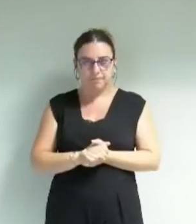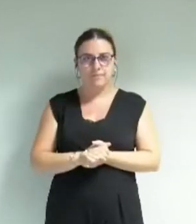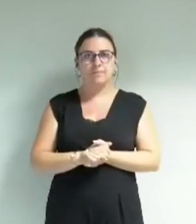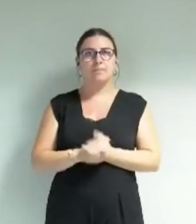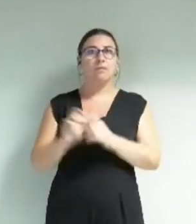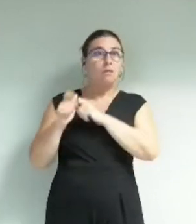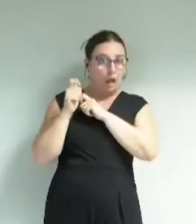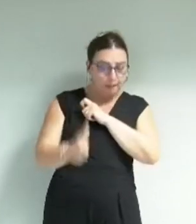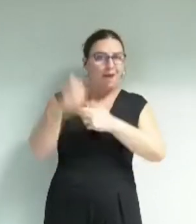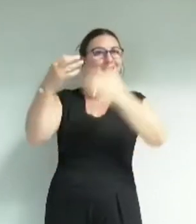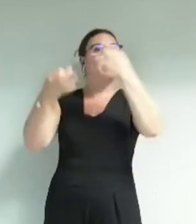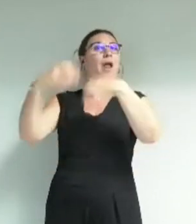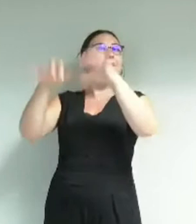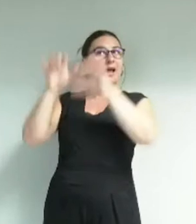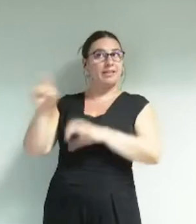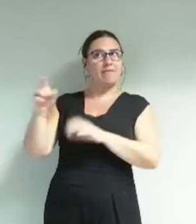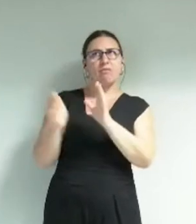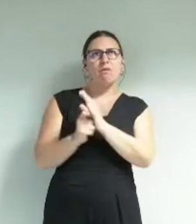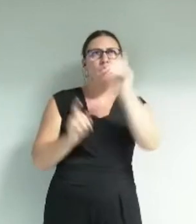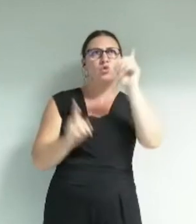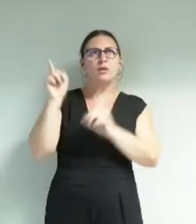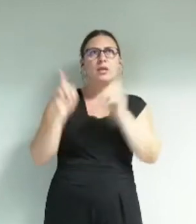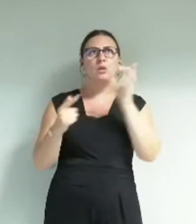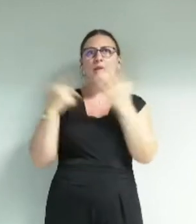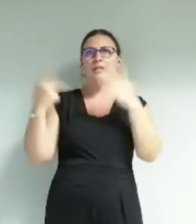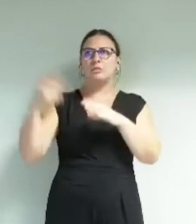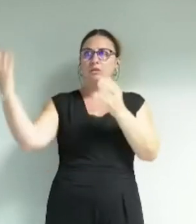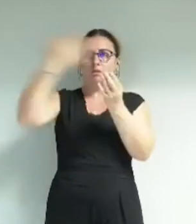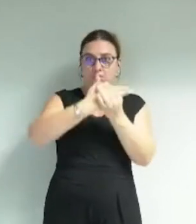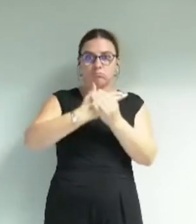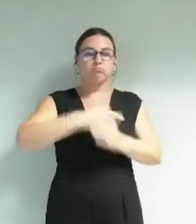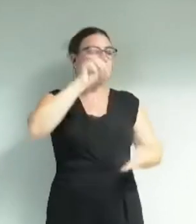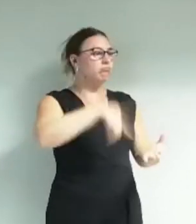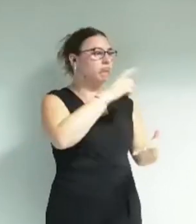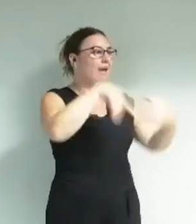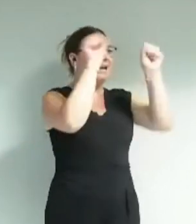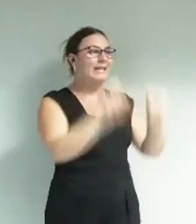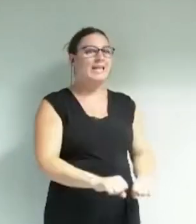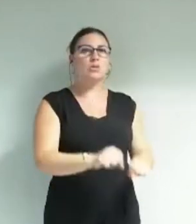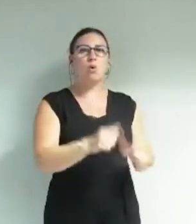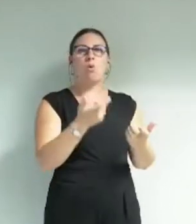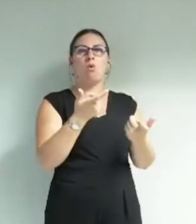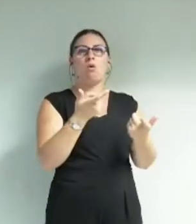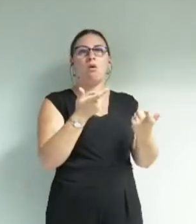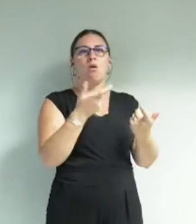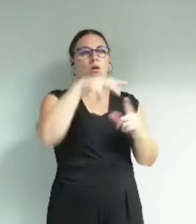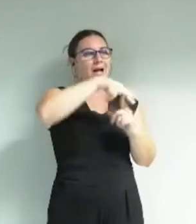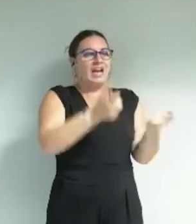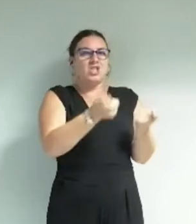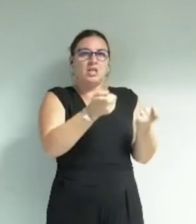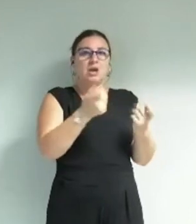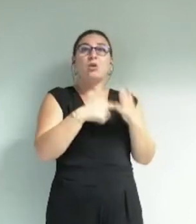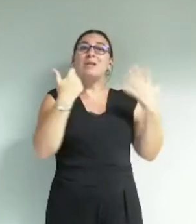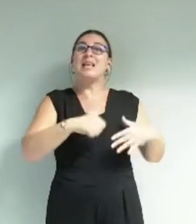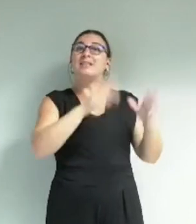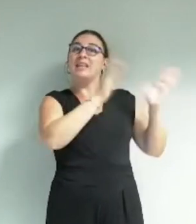le tribunal administratif, en juillet 2018, a annulé la liquidation de la régie décidée en 2016.